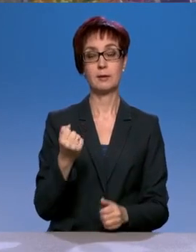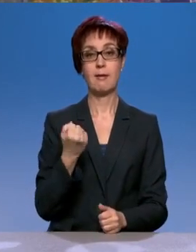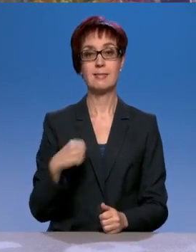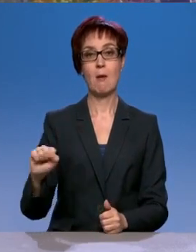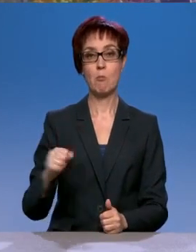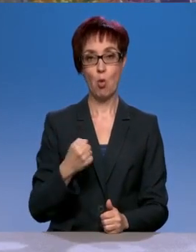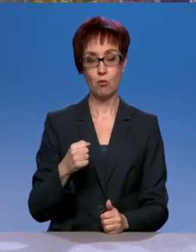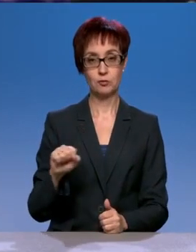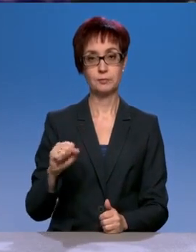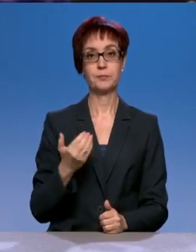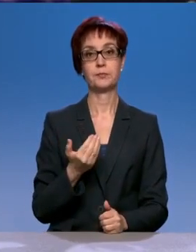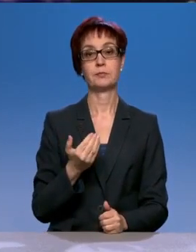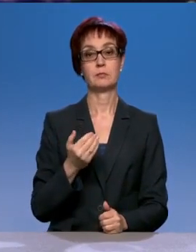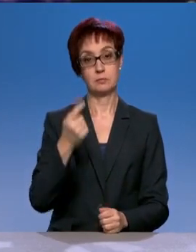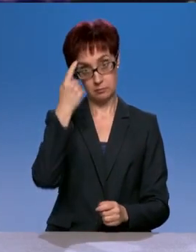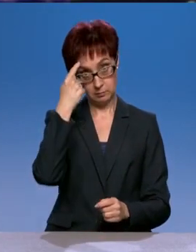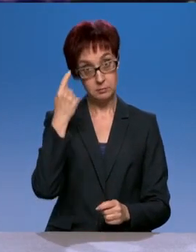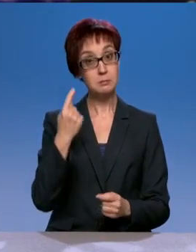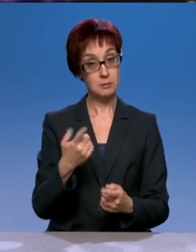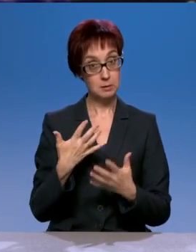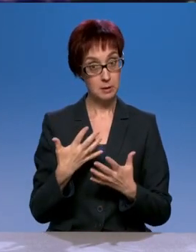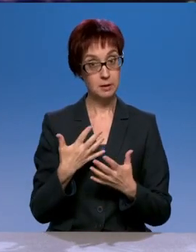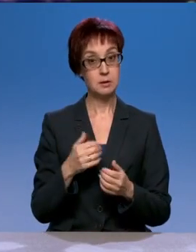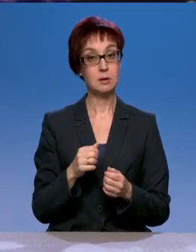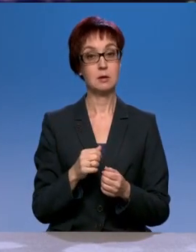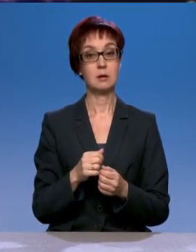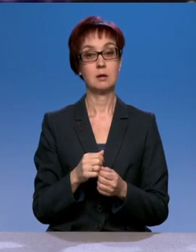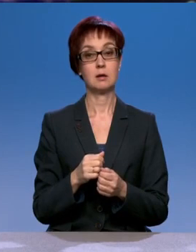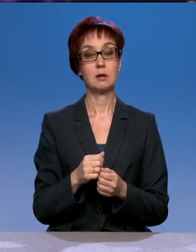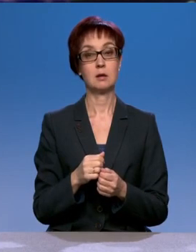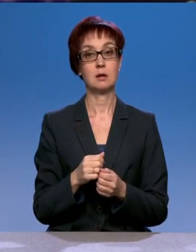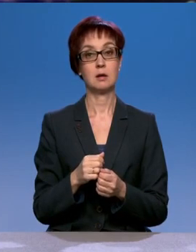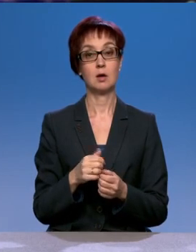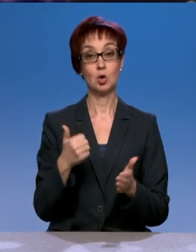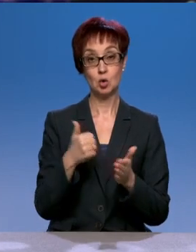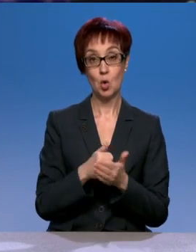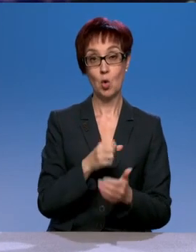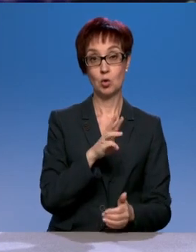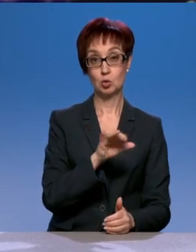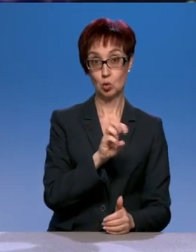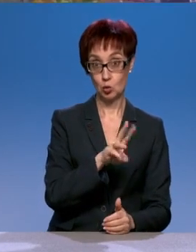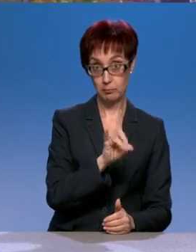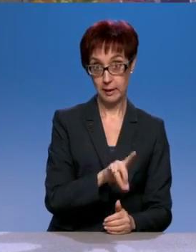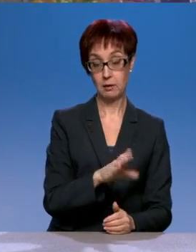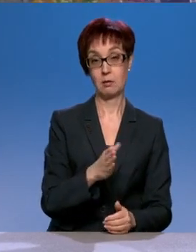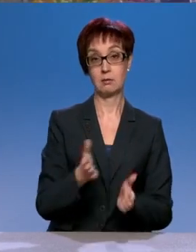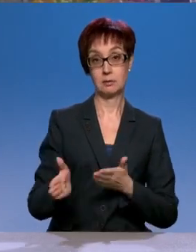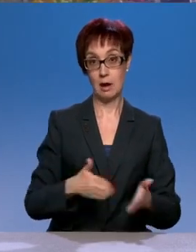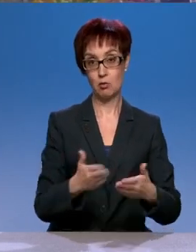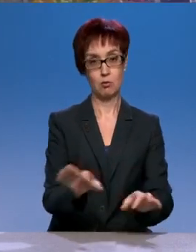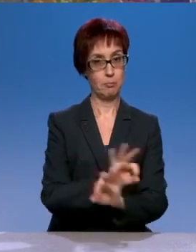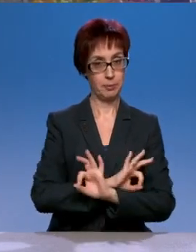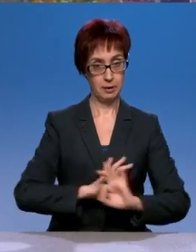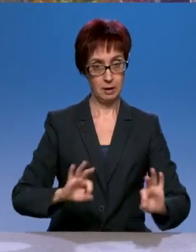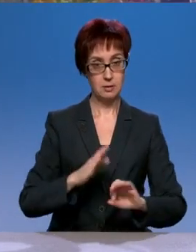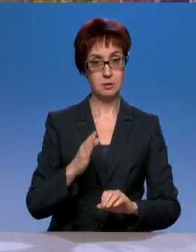понимаете, что вот до Тума я еду прекрасно, во Владимирской области.